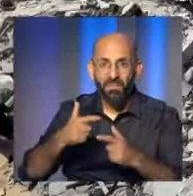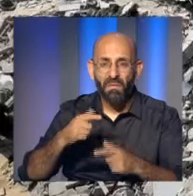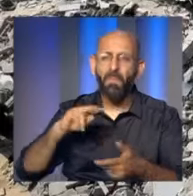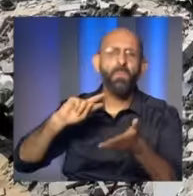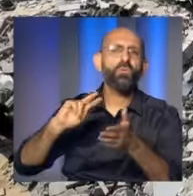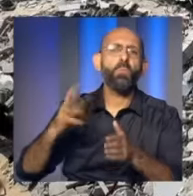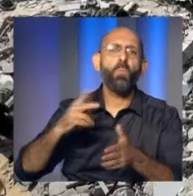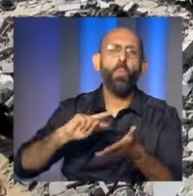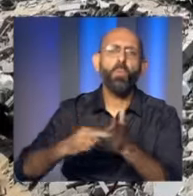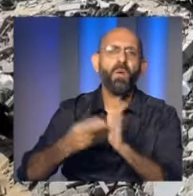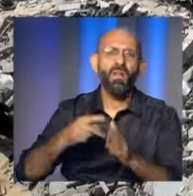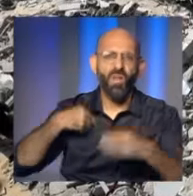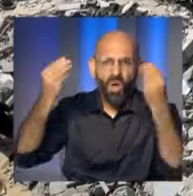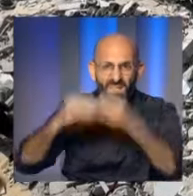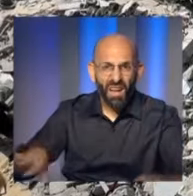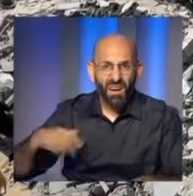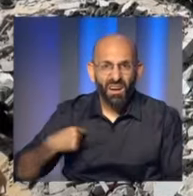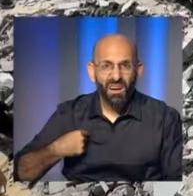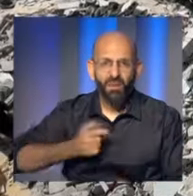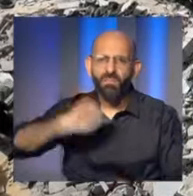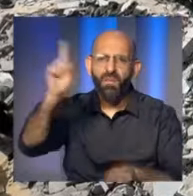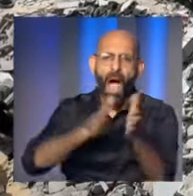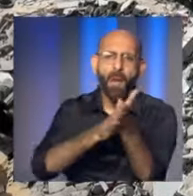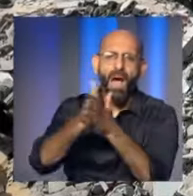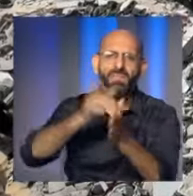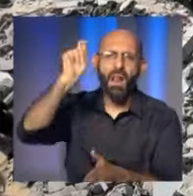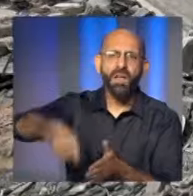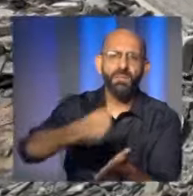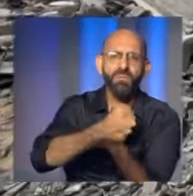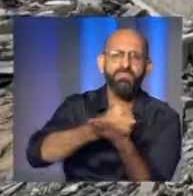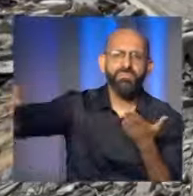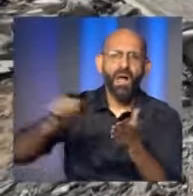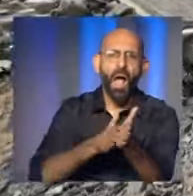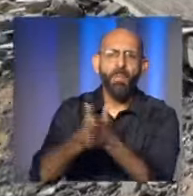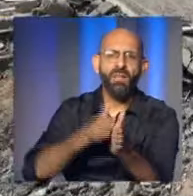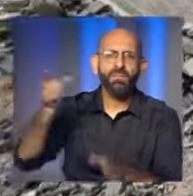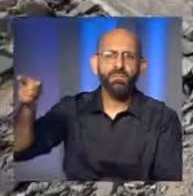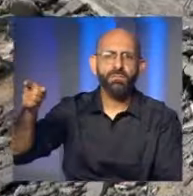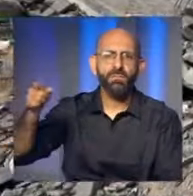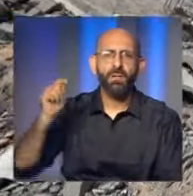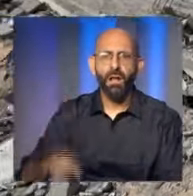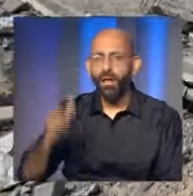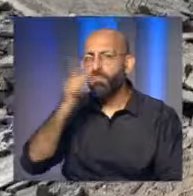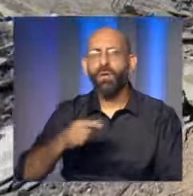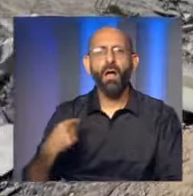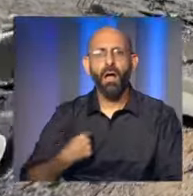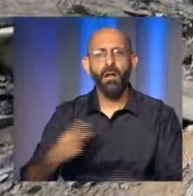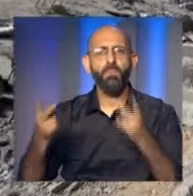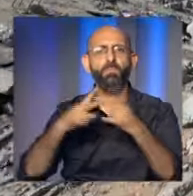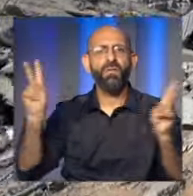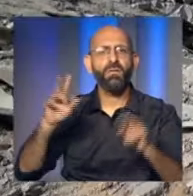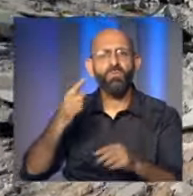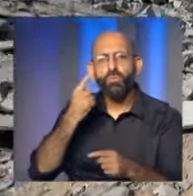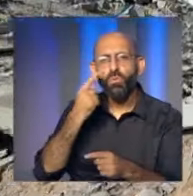رئيس الأمريكي جو بايدن تعني إنهاء الحرب بدون القضاء على حماس ودون تحقيق أهداف الحرب وبالتالي